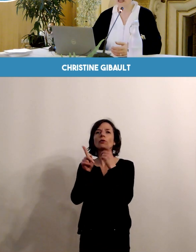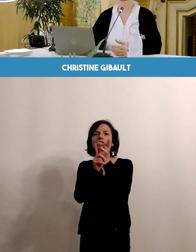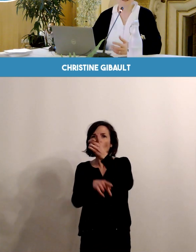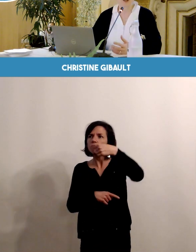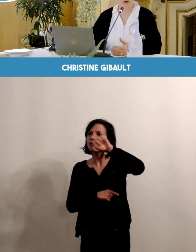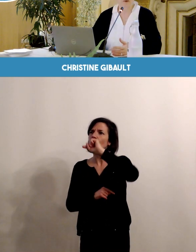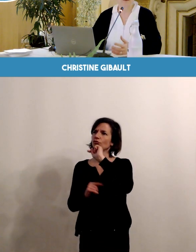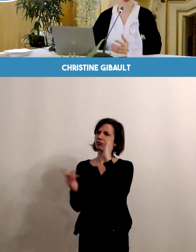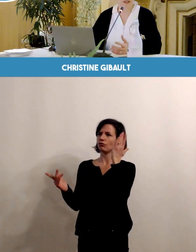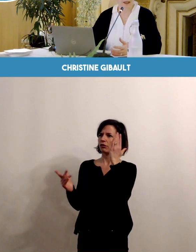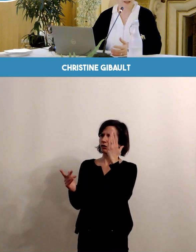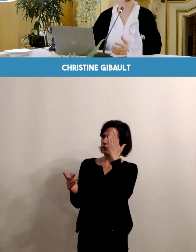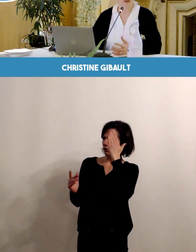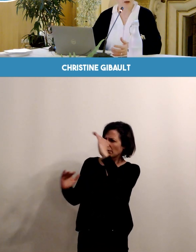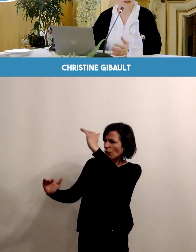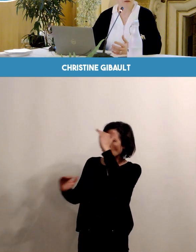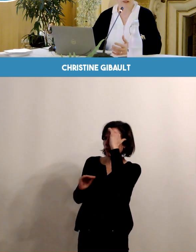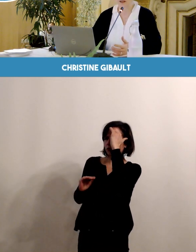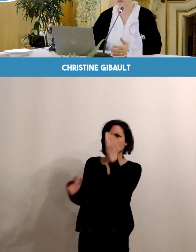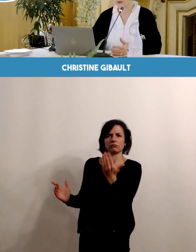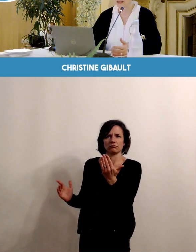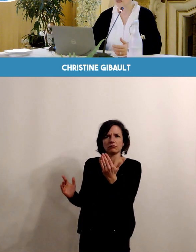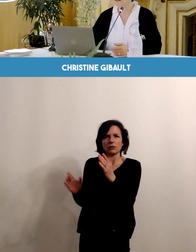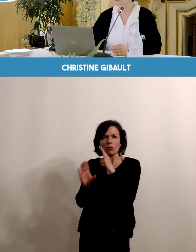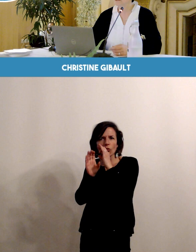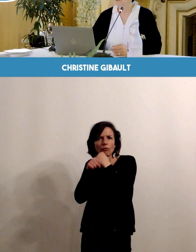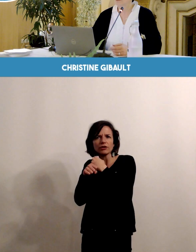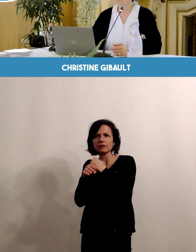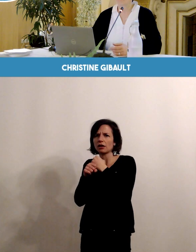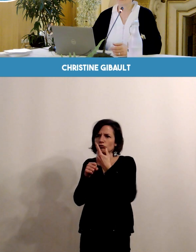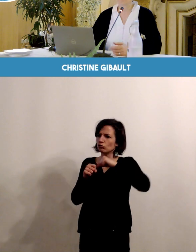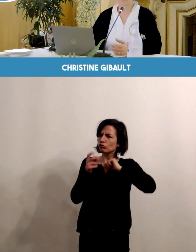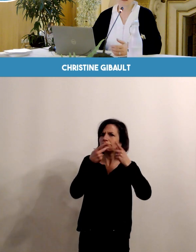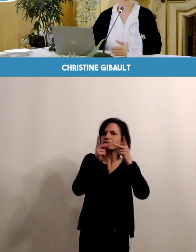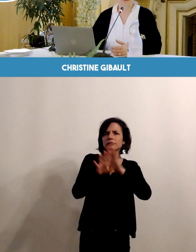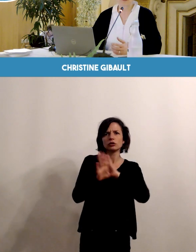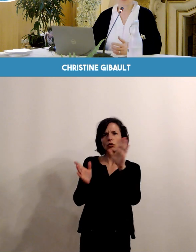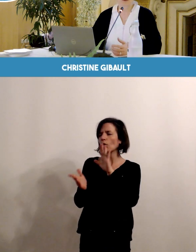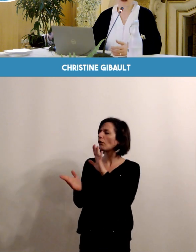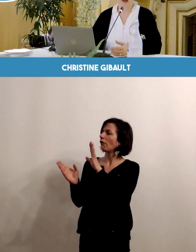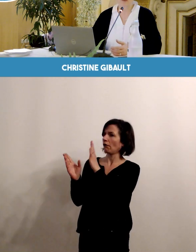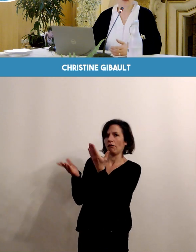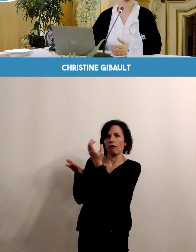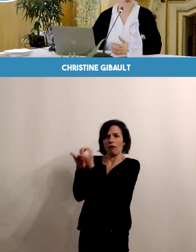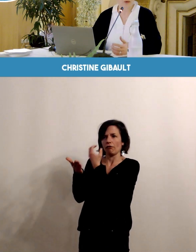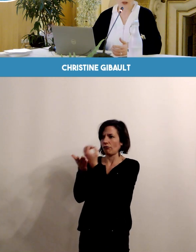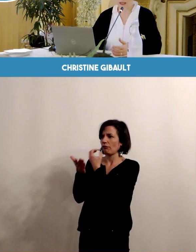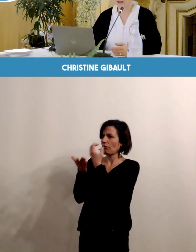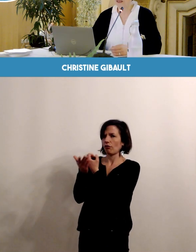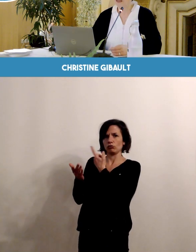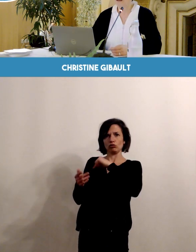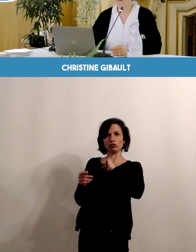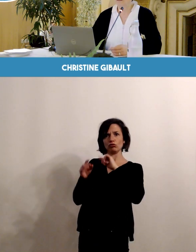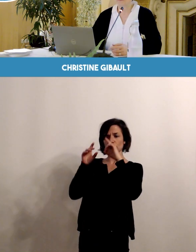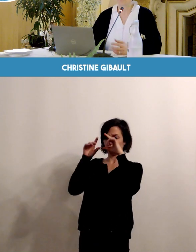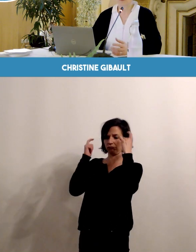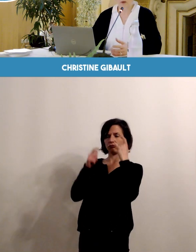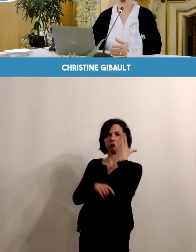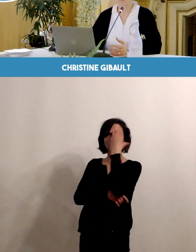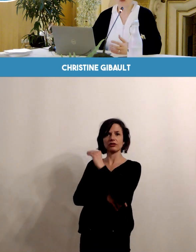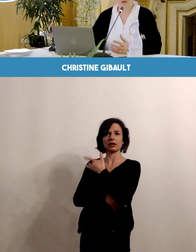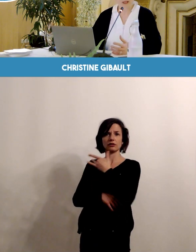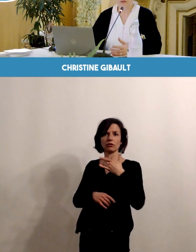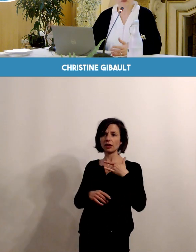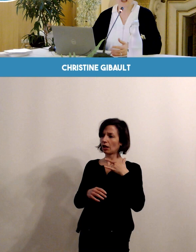confidentialité. Les choses peuvent se dire et restent là où elles ont été posées. Les professionnels de santé ne sont pas là pour vous juger, mais